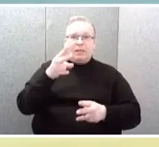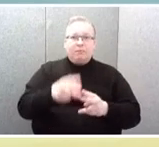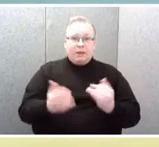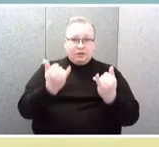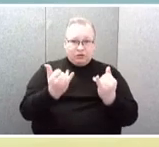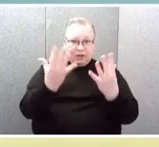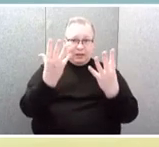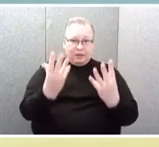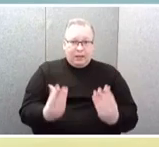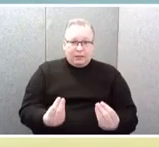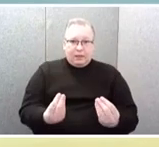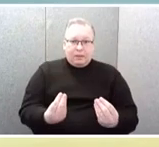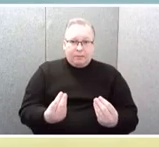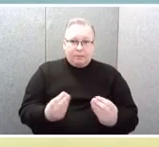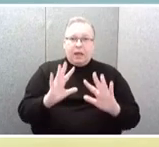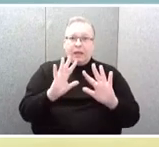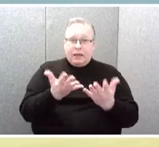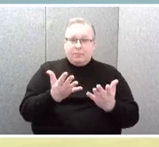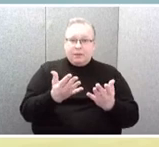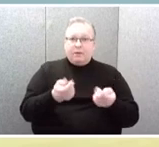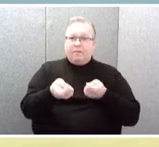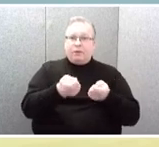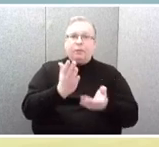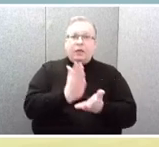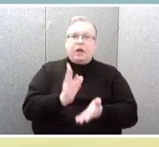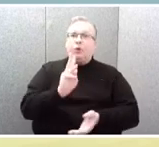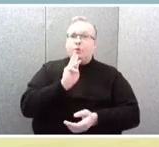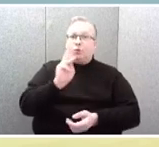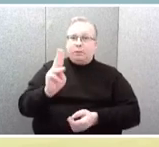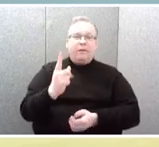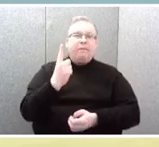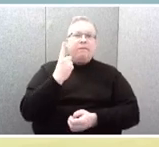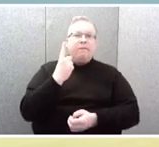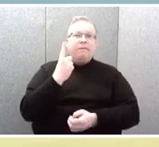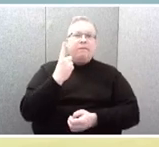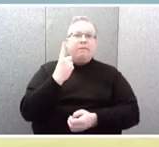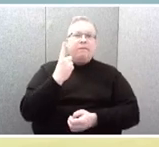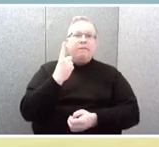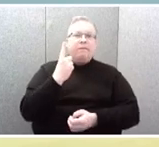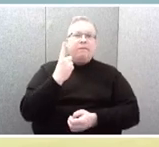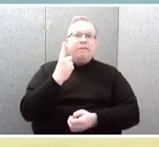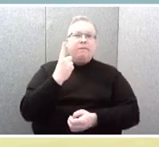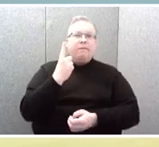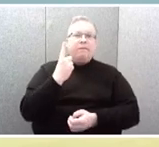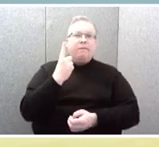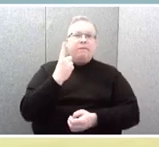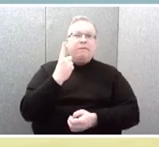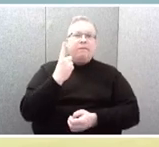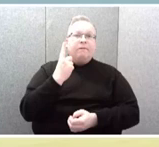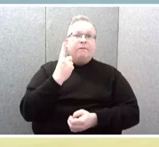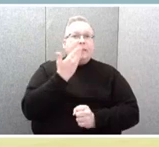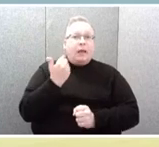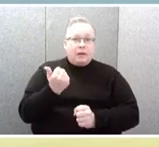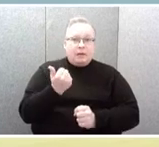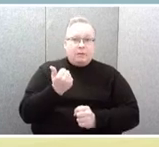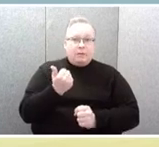ombudsmenės sprendimai yra skundžiami vieninteliai teismui. Ir tai nėra normalu,